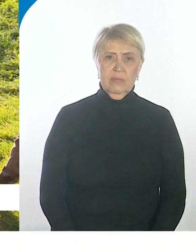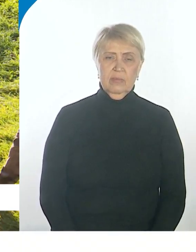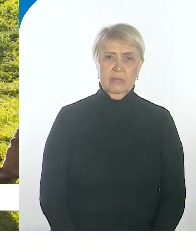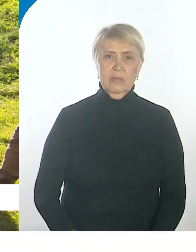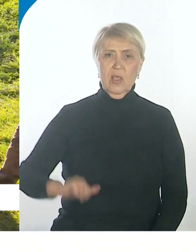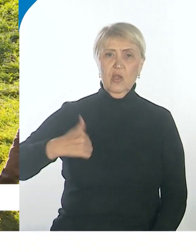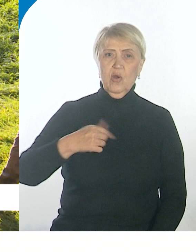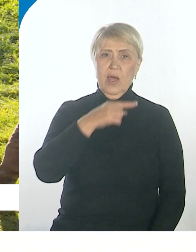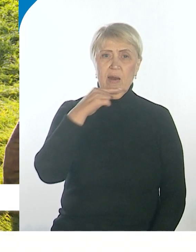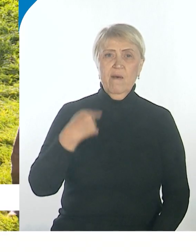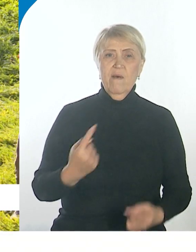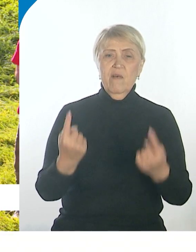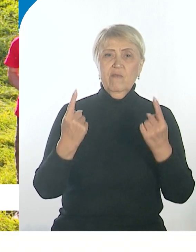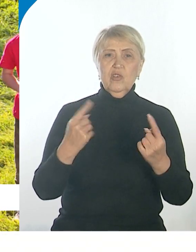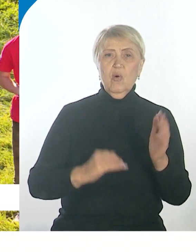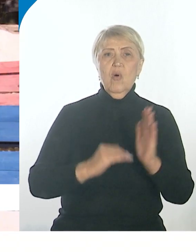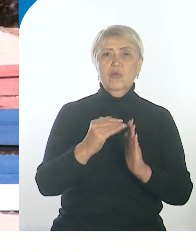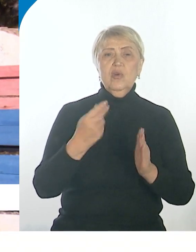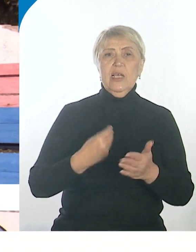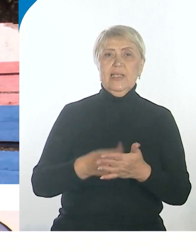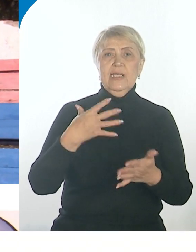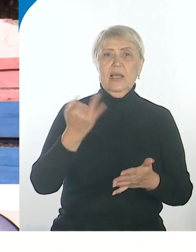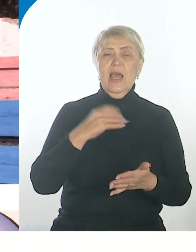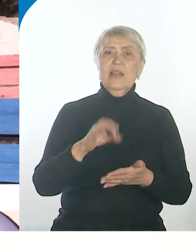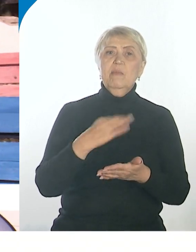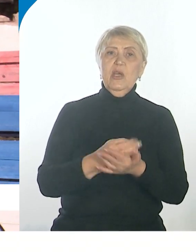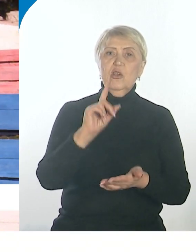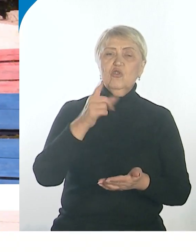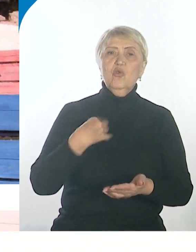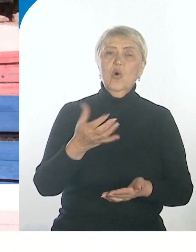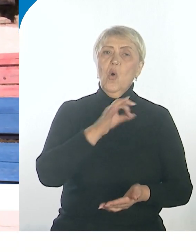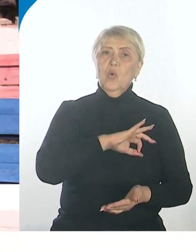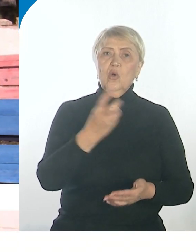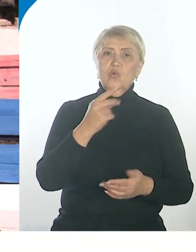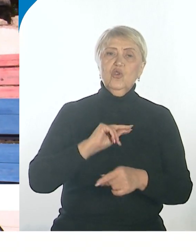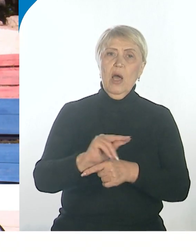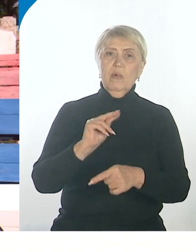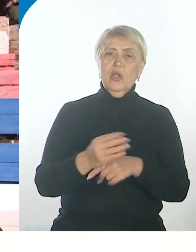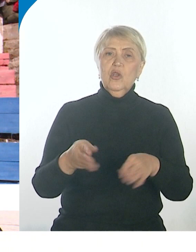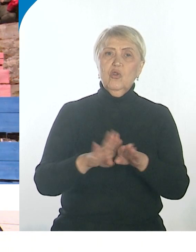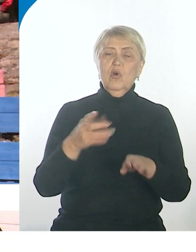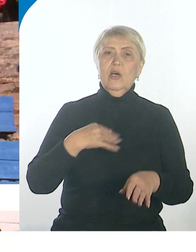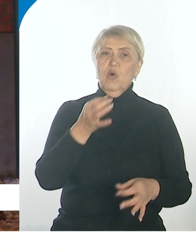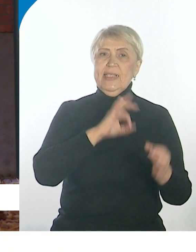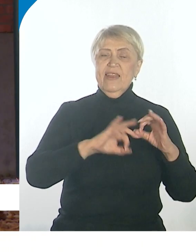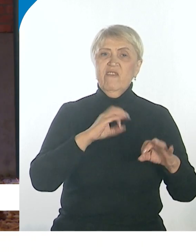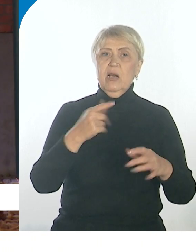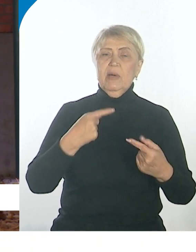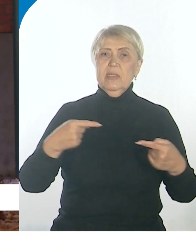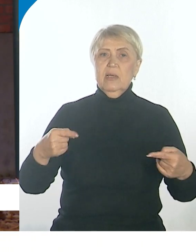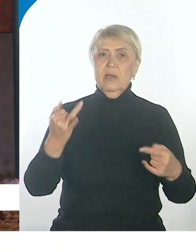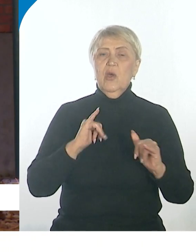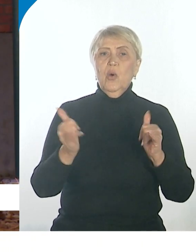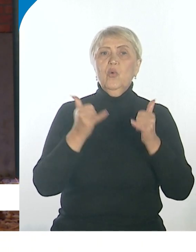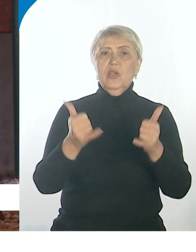Герои России высоко оценили работу Центра «Авангард» и отметили, что курсантов нужно обучать не только навыкам военно-тактической подготовки, но и